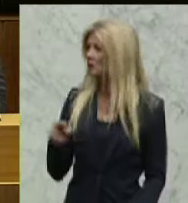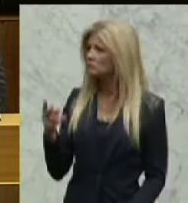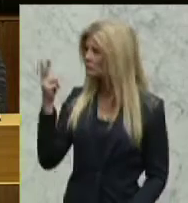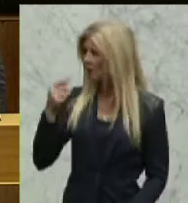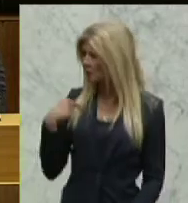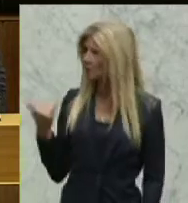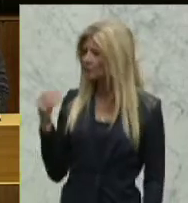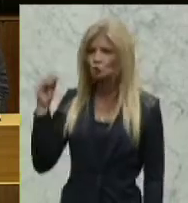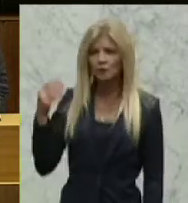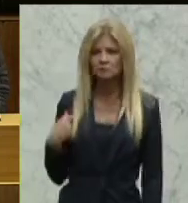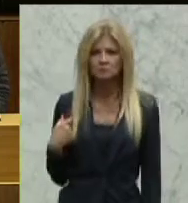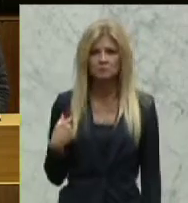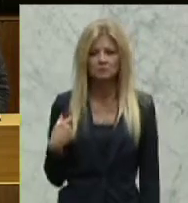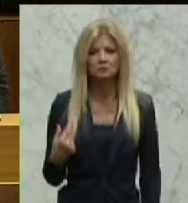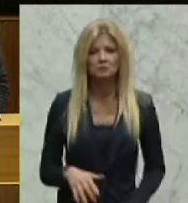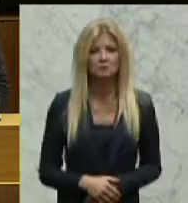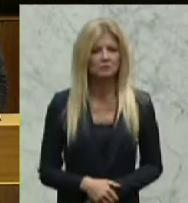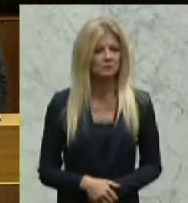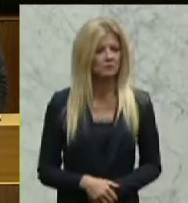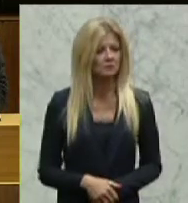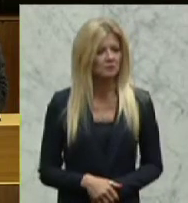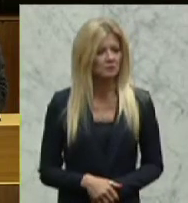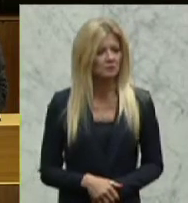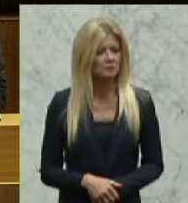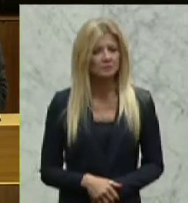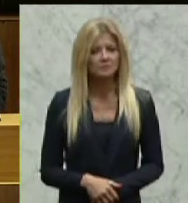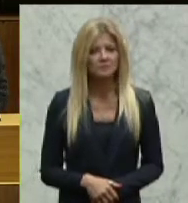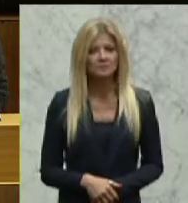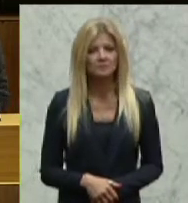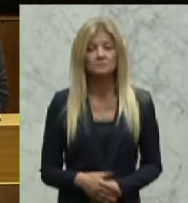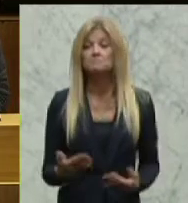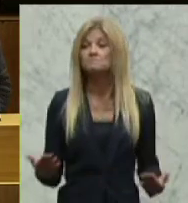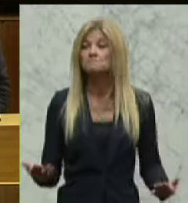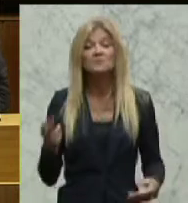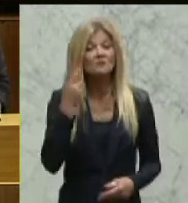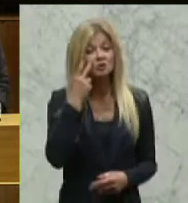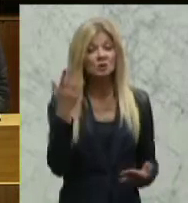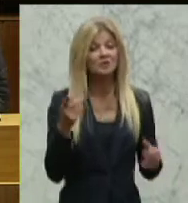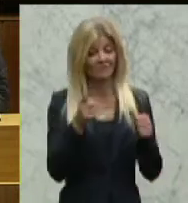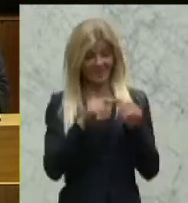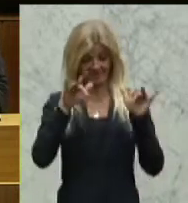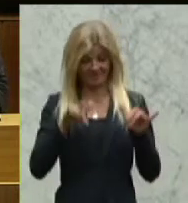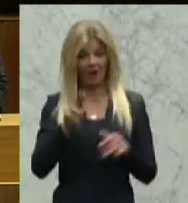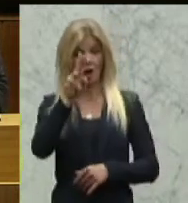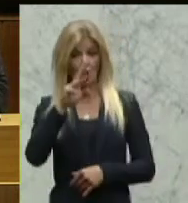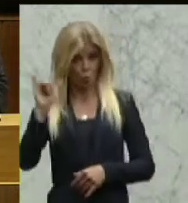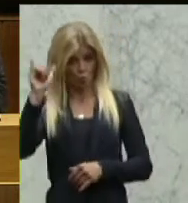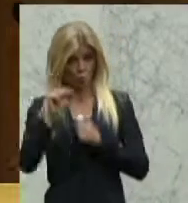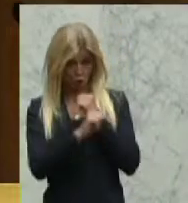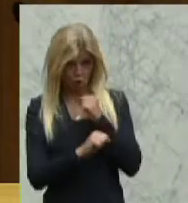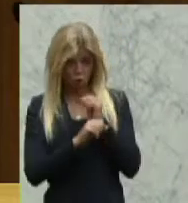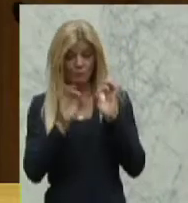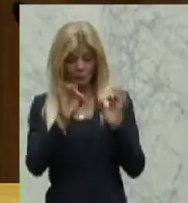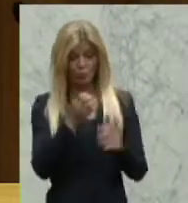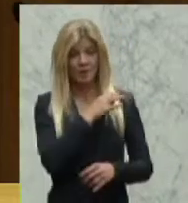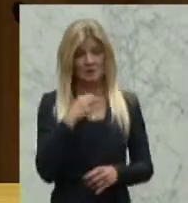Aber, wie schaut das jetzt aus? Haben wir dadurch, dass wir ein universitäres Studium für unsere Kindergartenpädagogen haben,